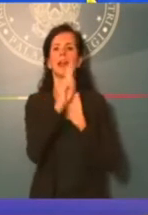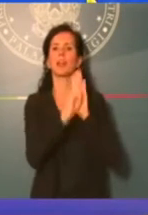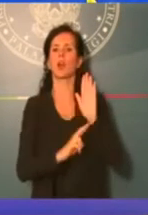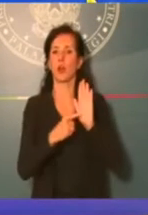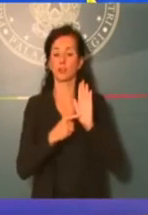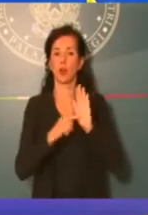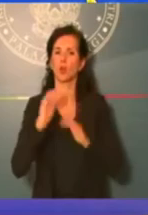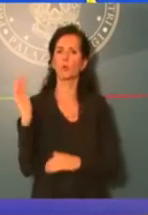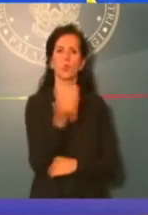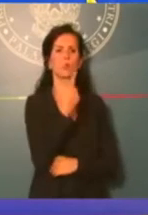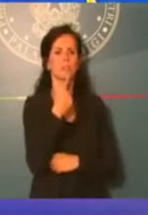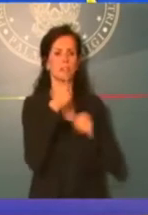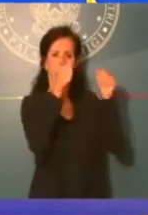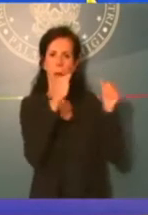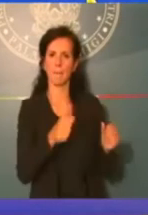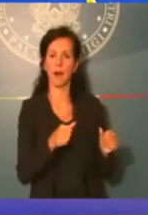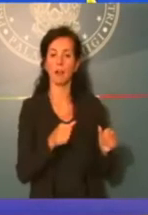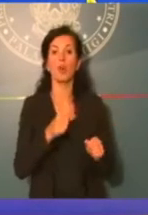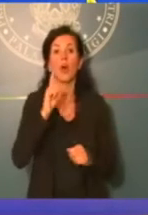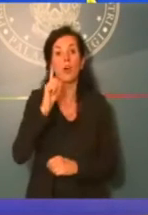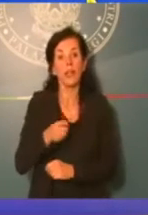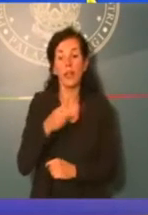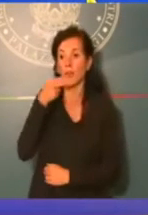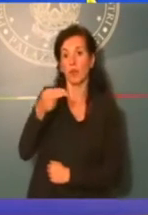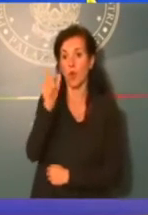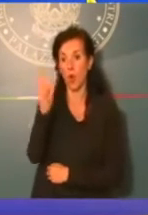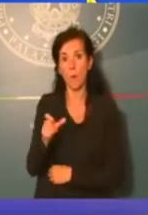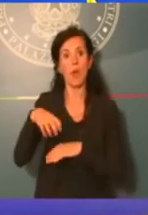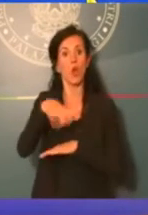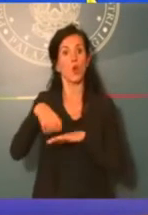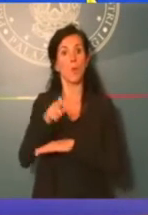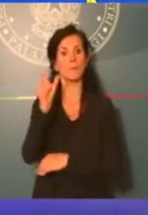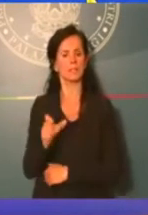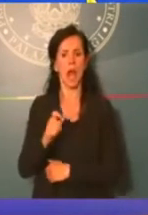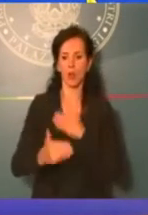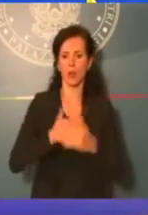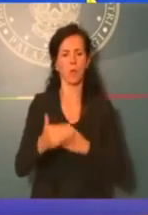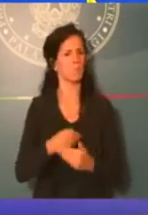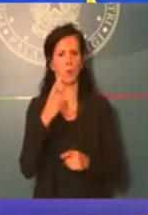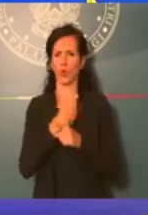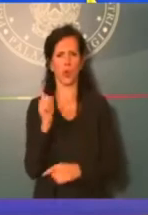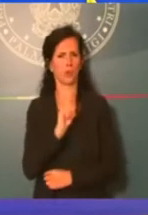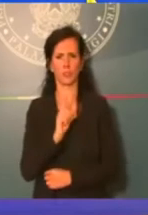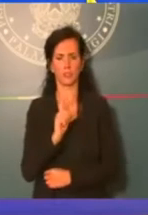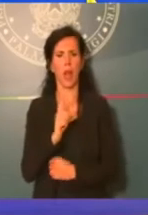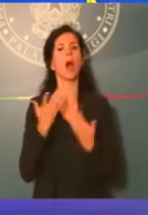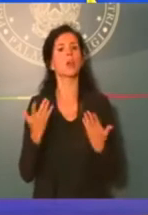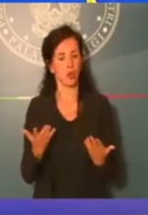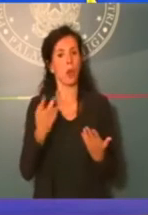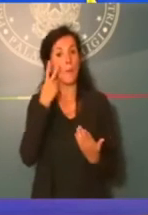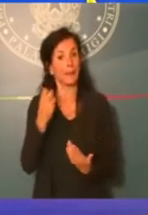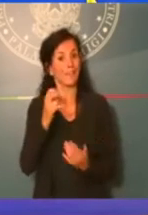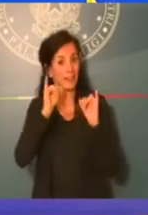serve necessariamente nominare un commissario per procedere speditamente. Però prevediamo che in